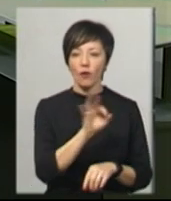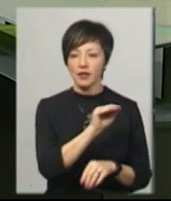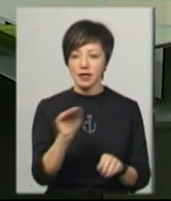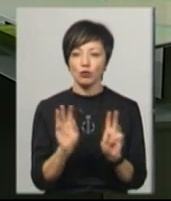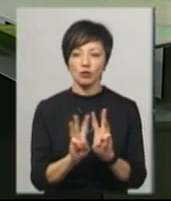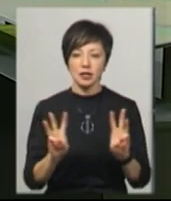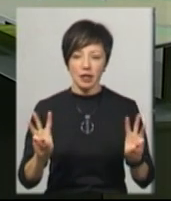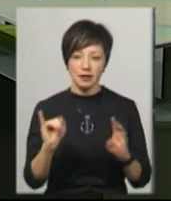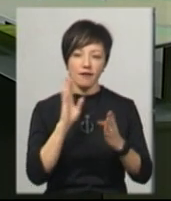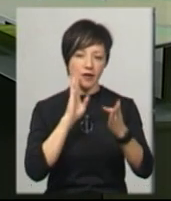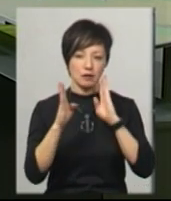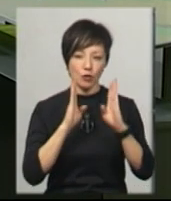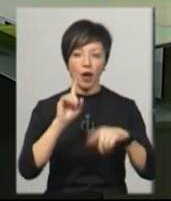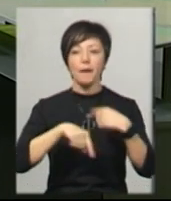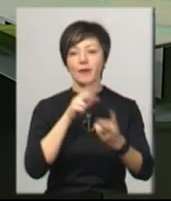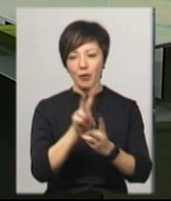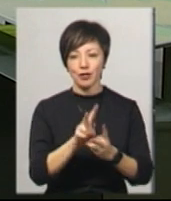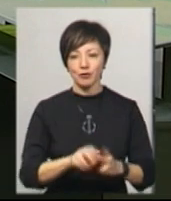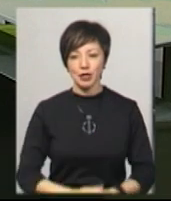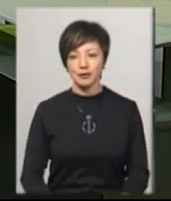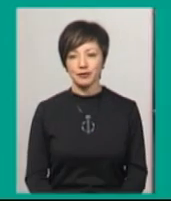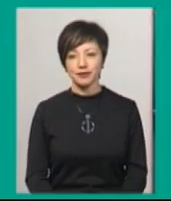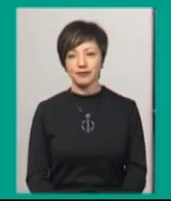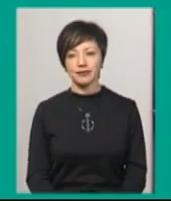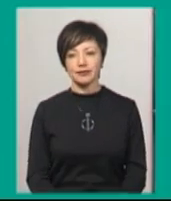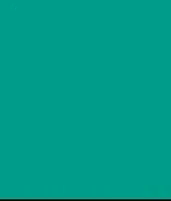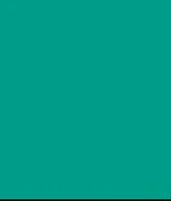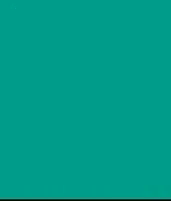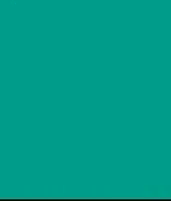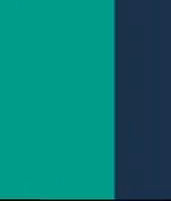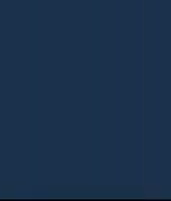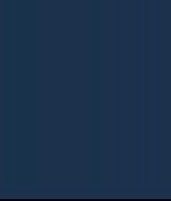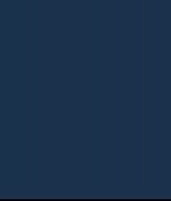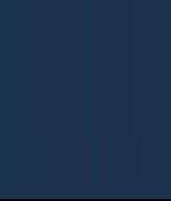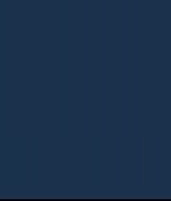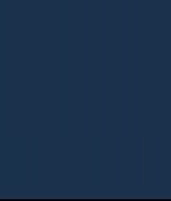офіційному сайті та на сторінці у Фейсбук. Побачимось. Дякую.